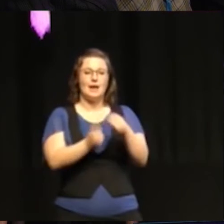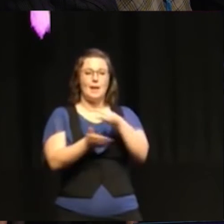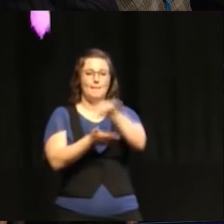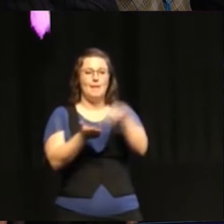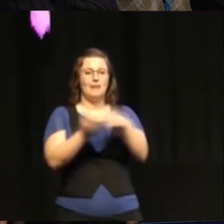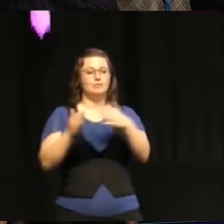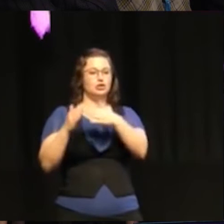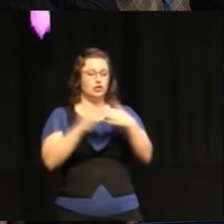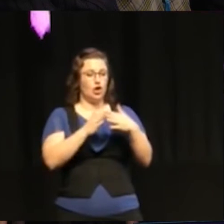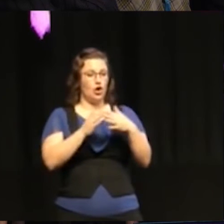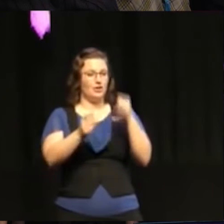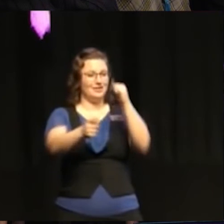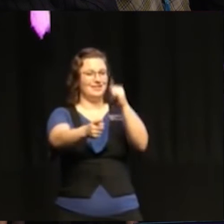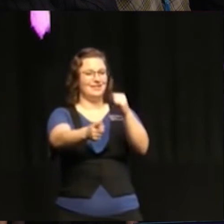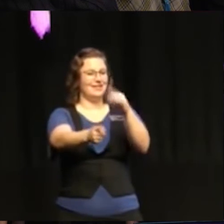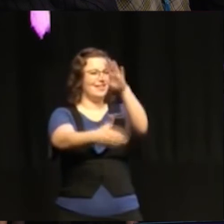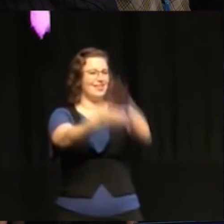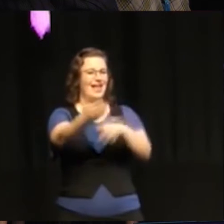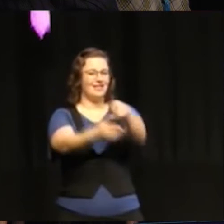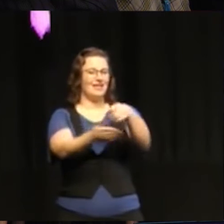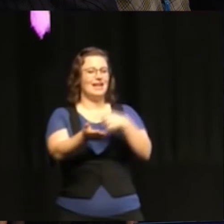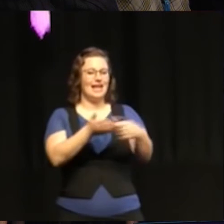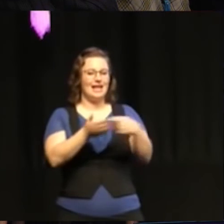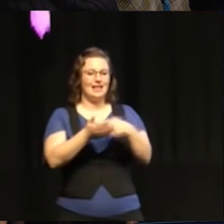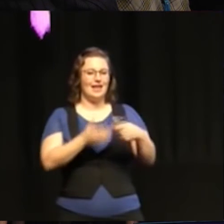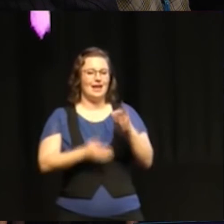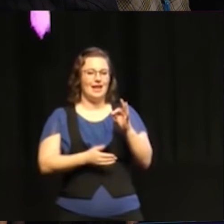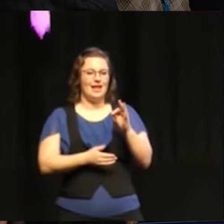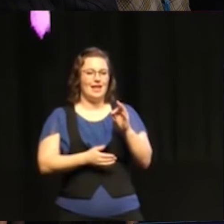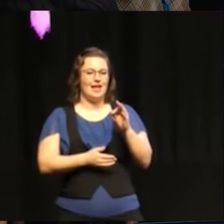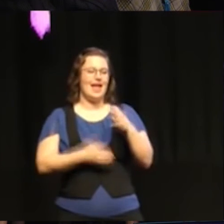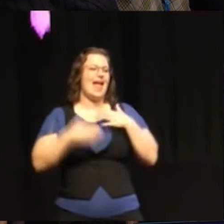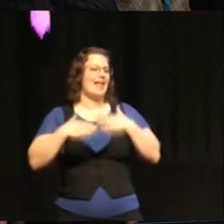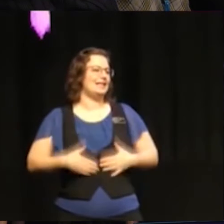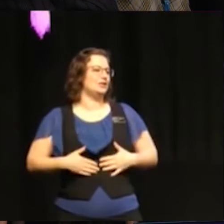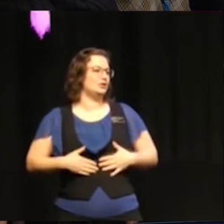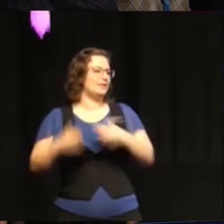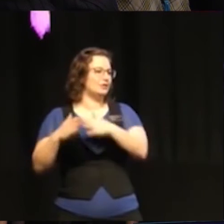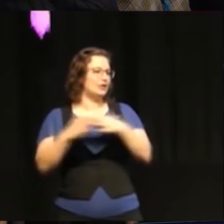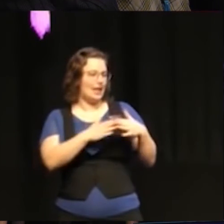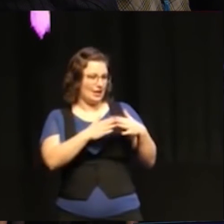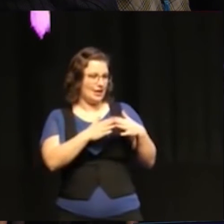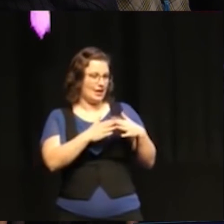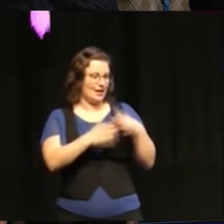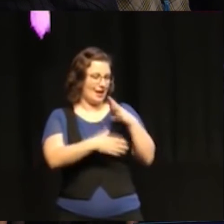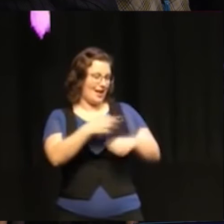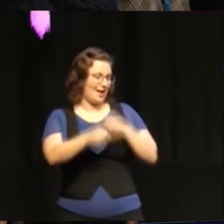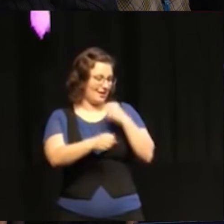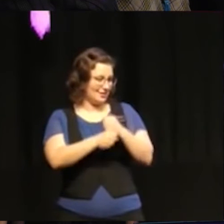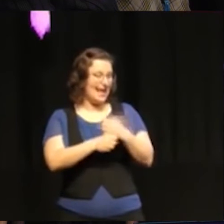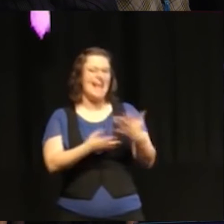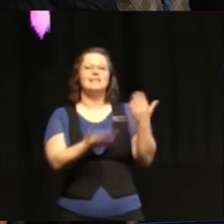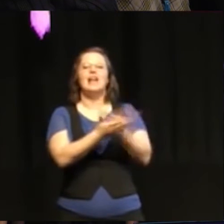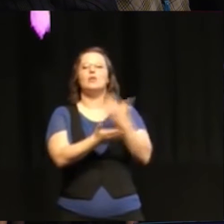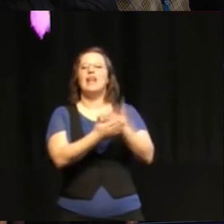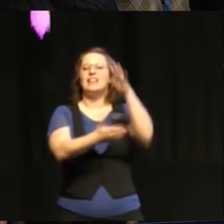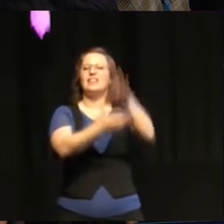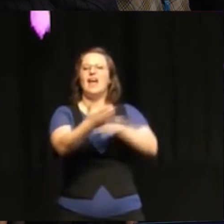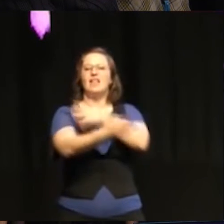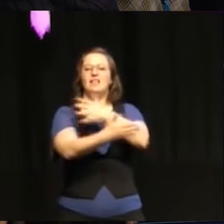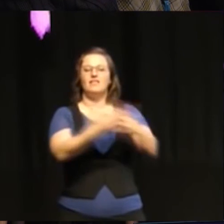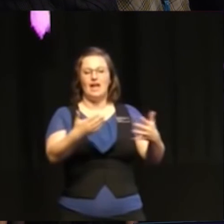nätverk kring, som heter Healthy Cities, som är ett nationellt nätverk utifrån ett...